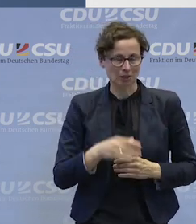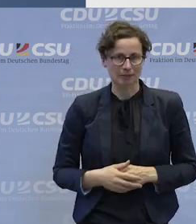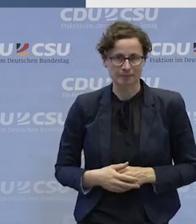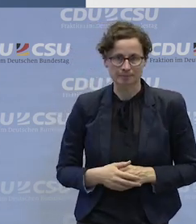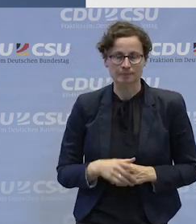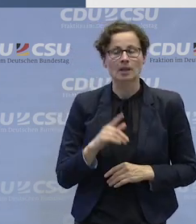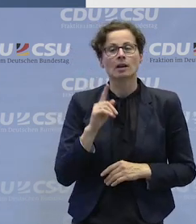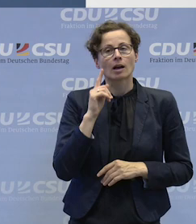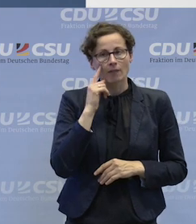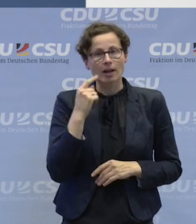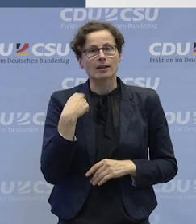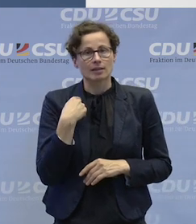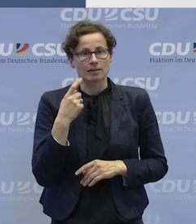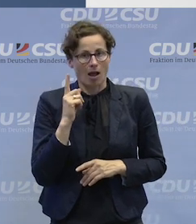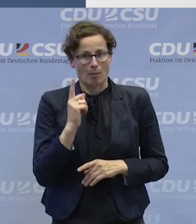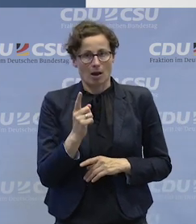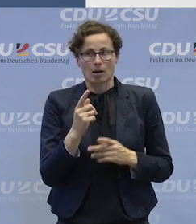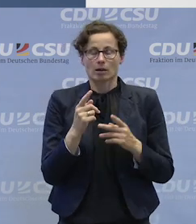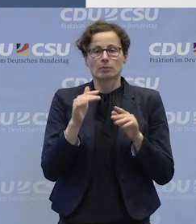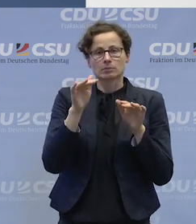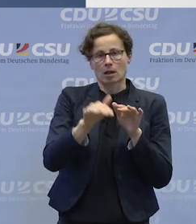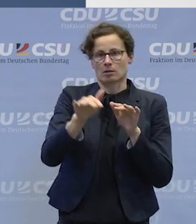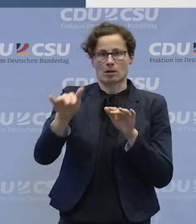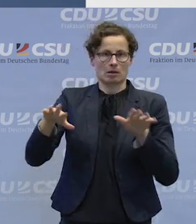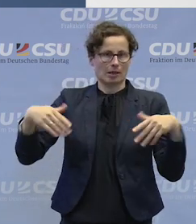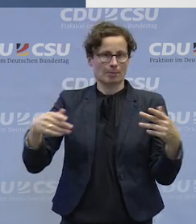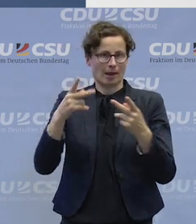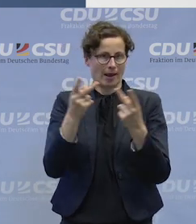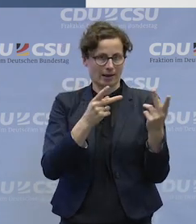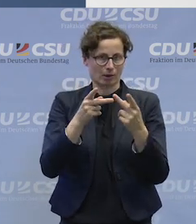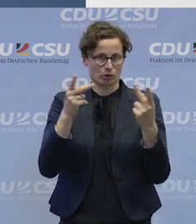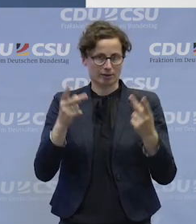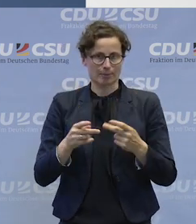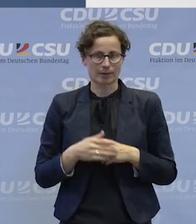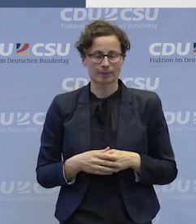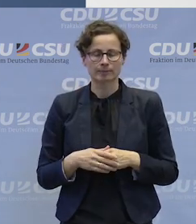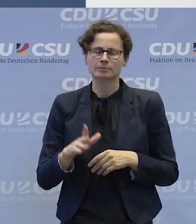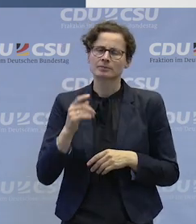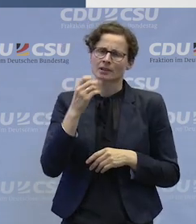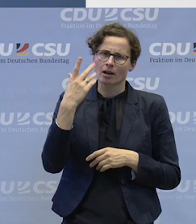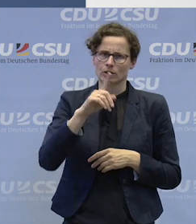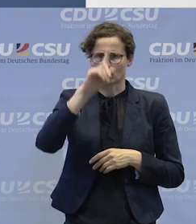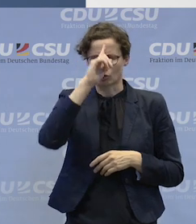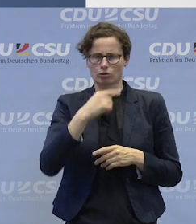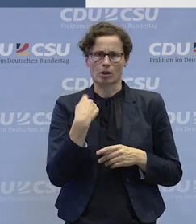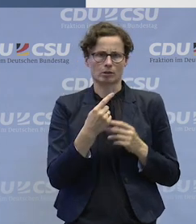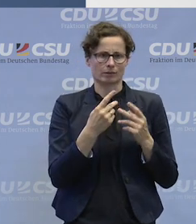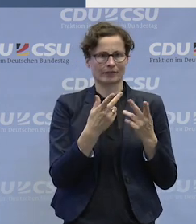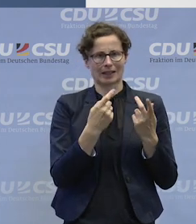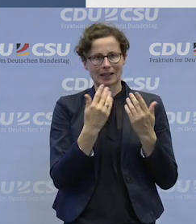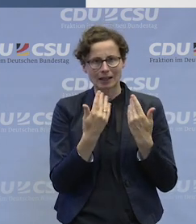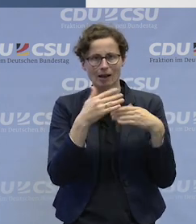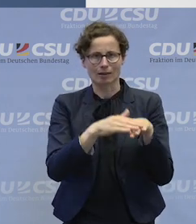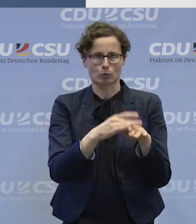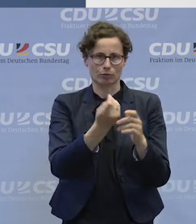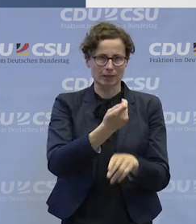ähnliches Konzept, es ist immer schwierig, diese Modelle der Werkstätten und die Modelle der Integration und der